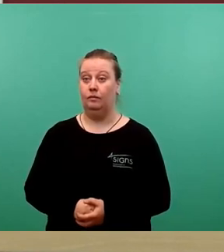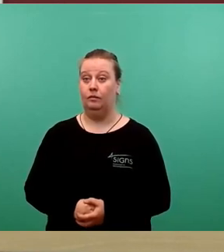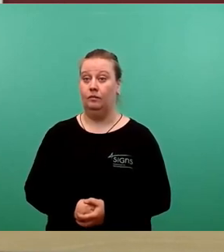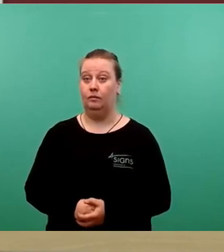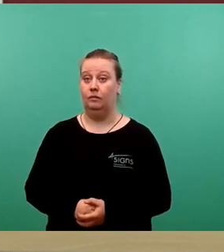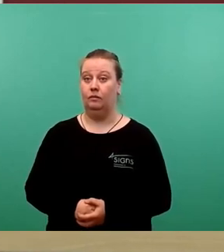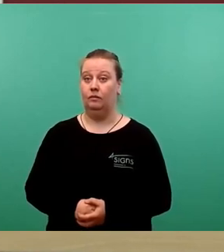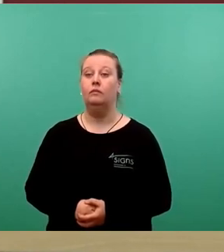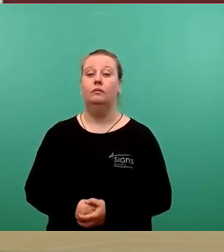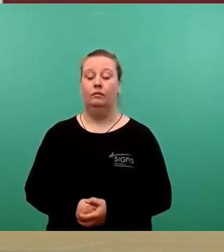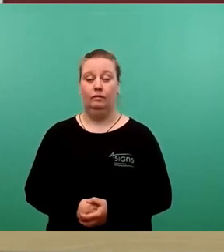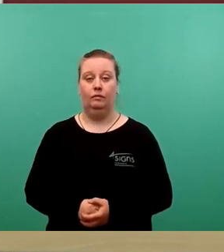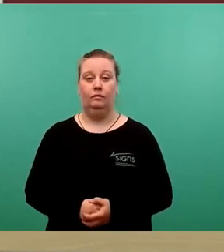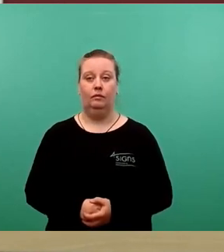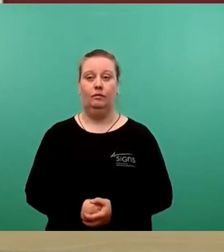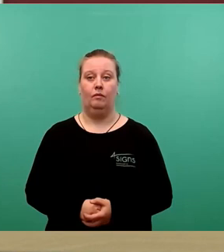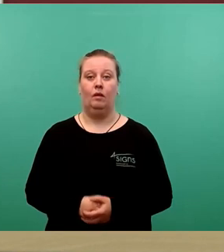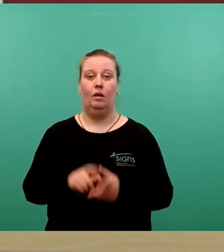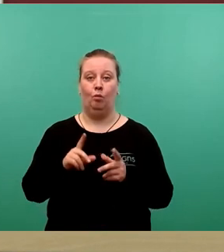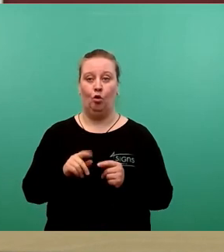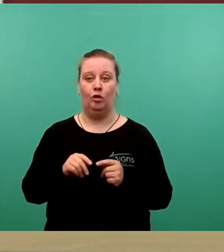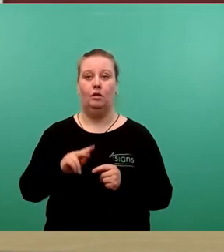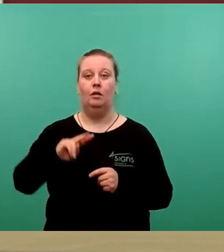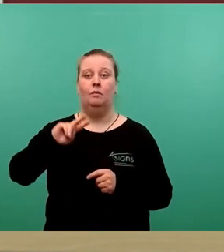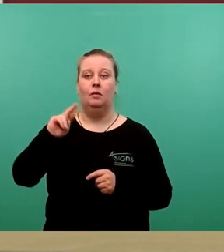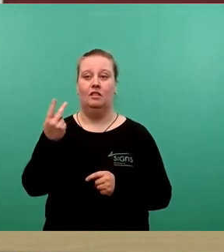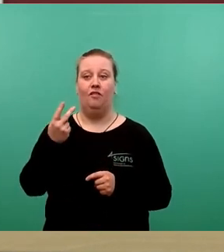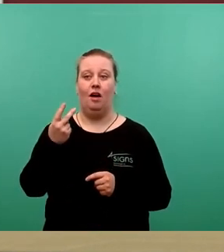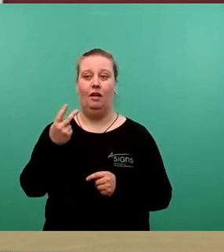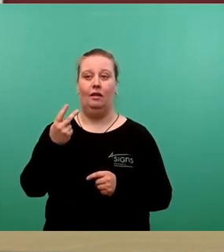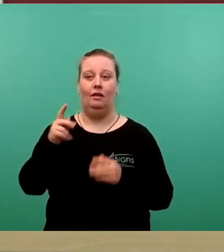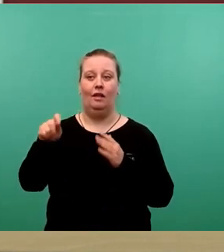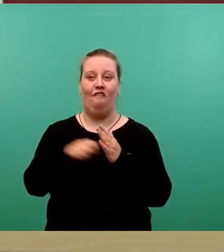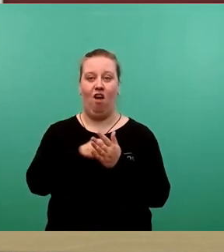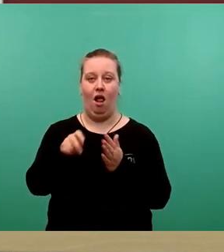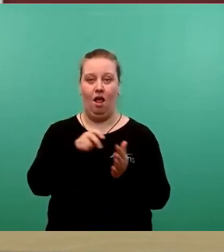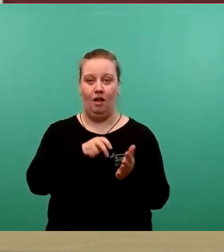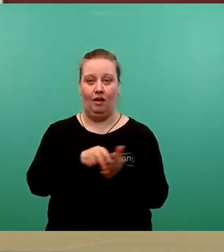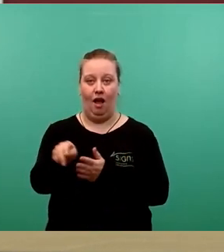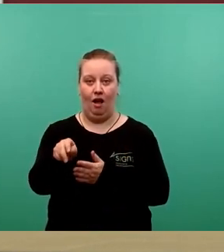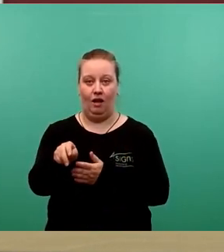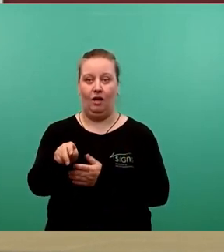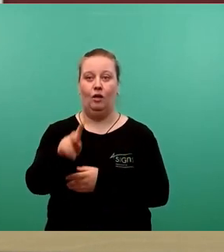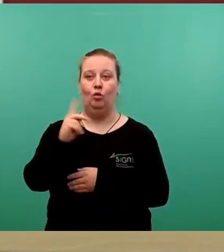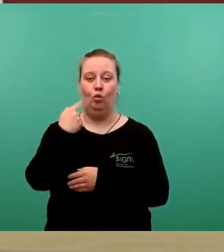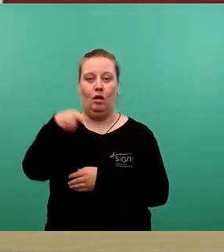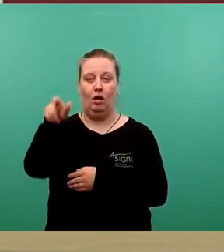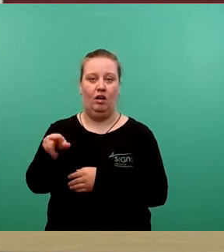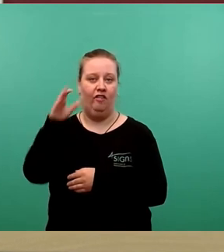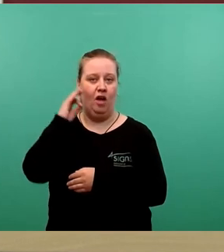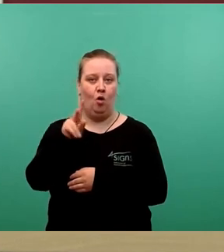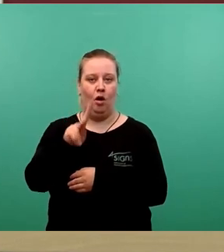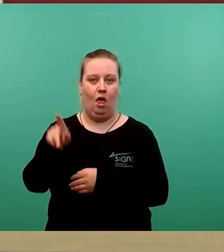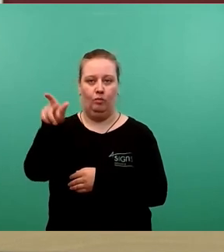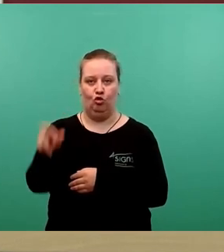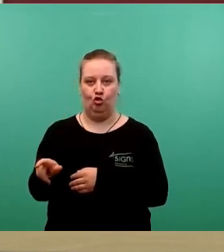Ja, also würde jetzt im zweiten Wahlgang dann nur noch Frau Klepsch